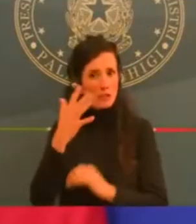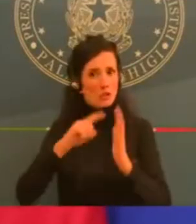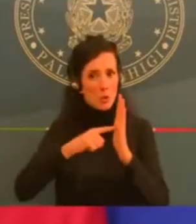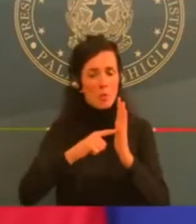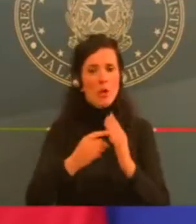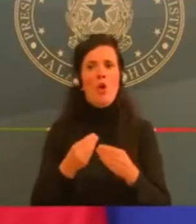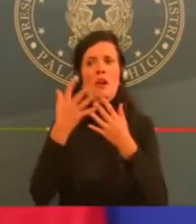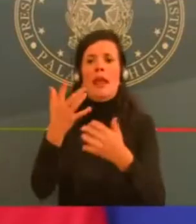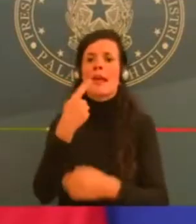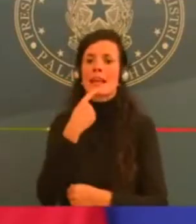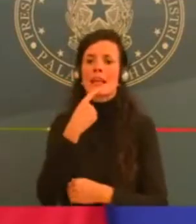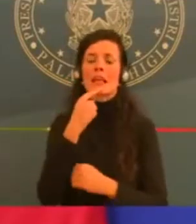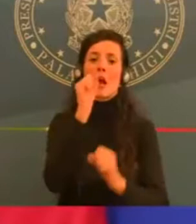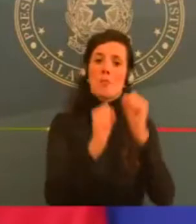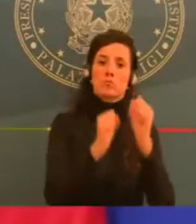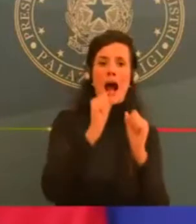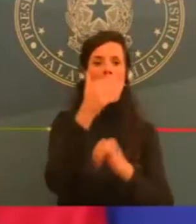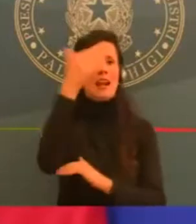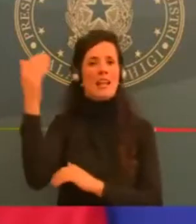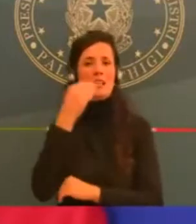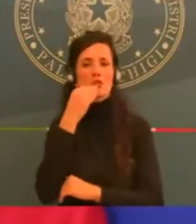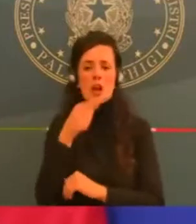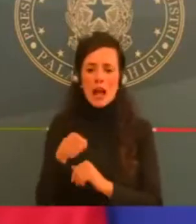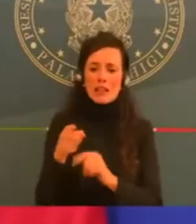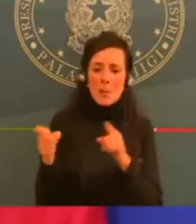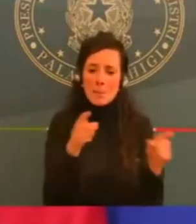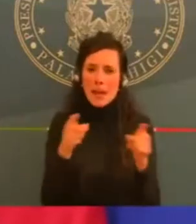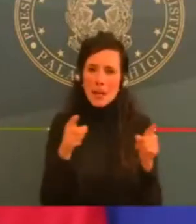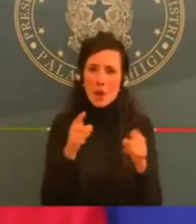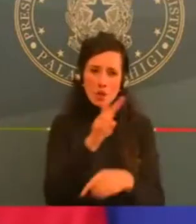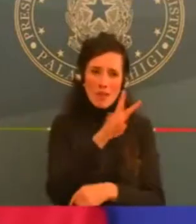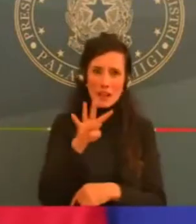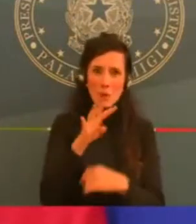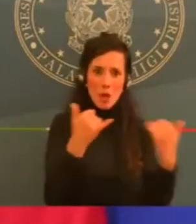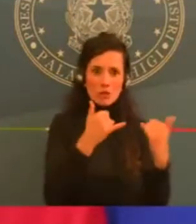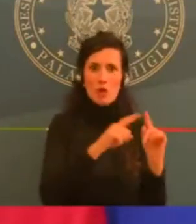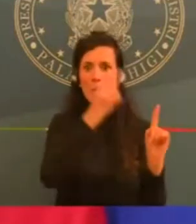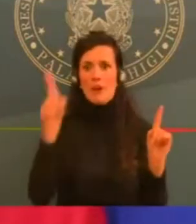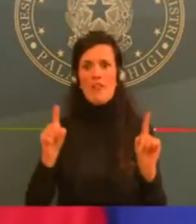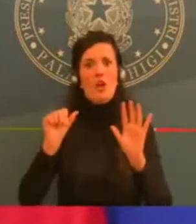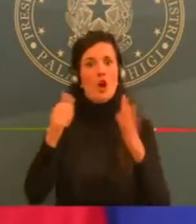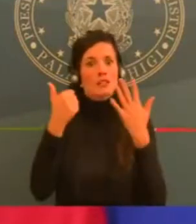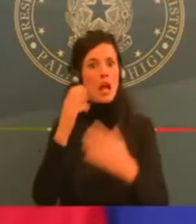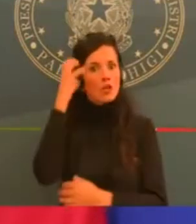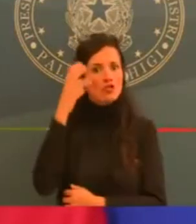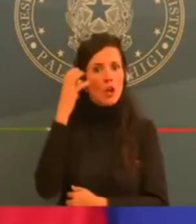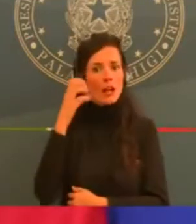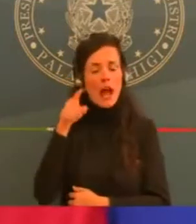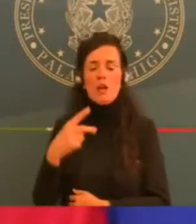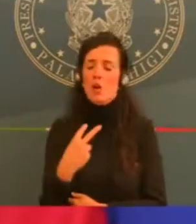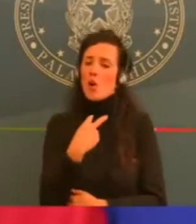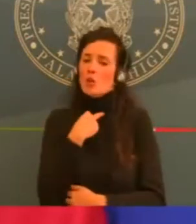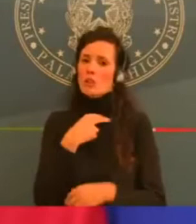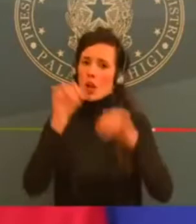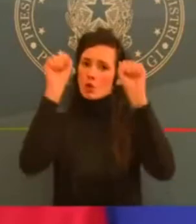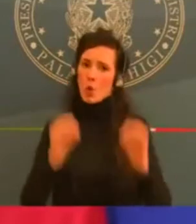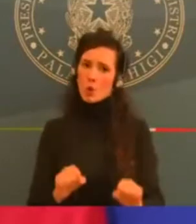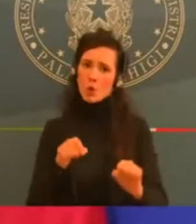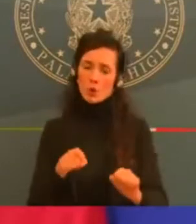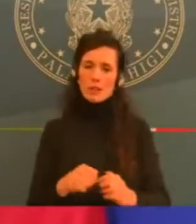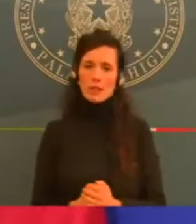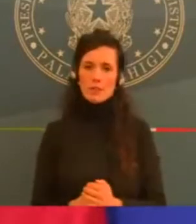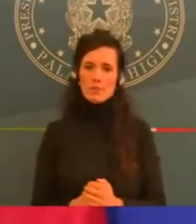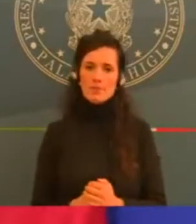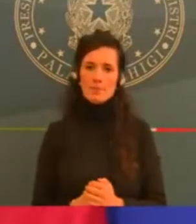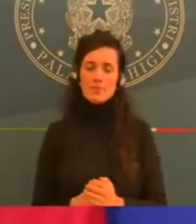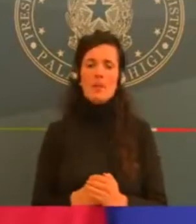chiusura. Riceveranno il 100% di quanto già ricevuto sulla base del decreto rilancio. Vi ricordo che il